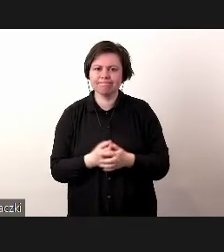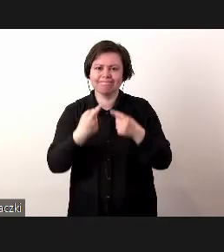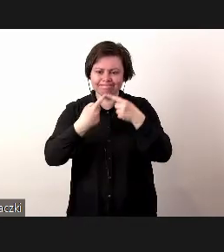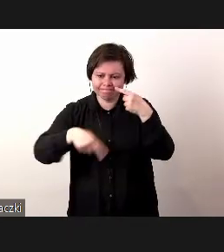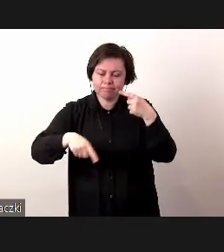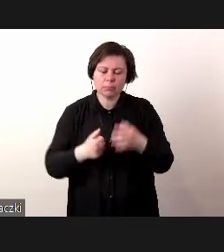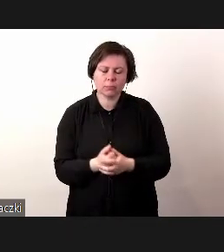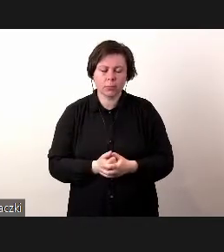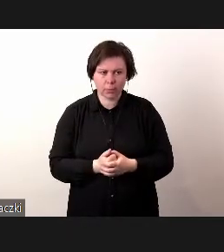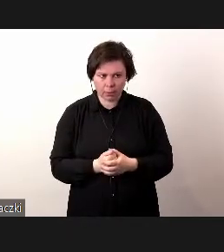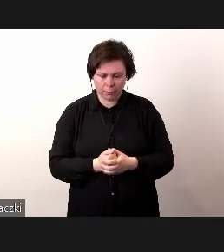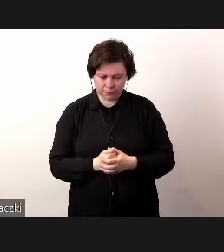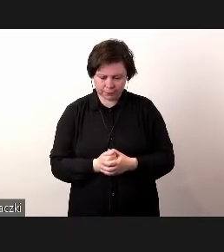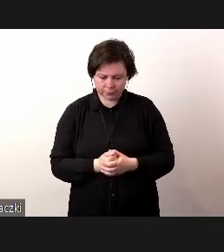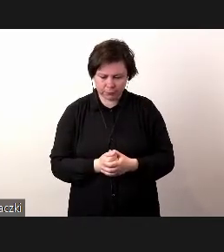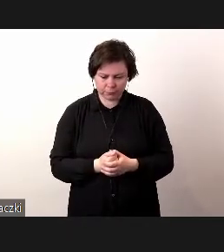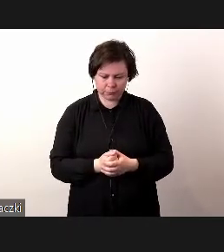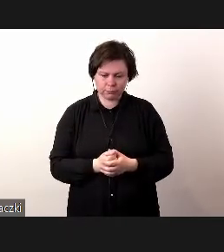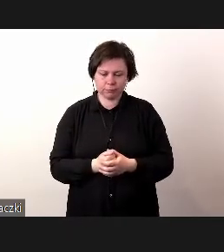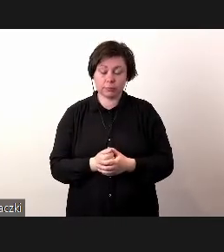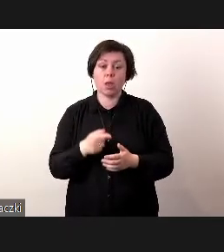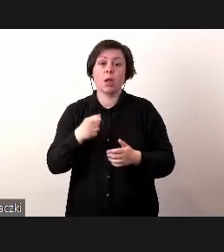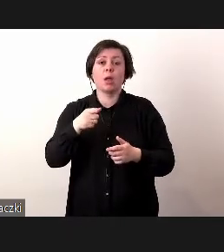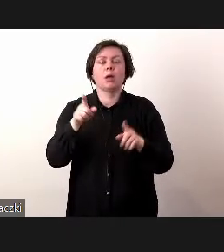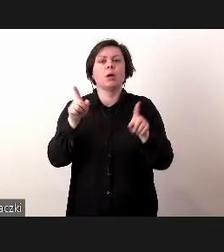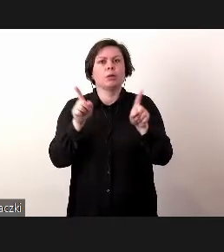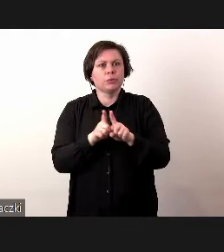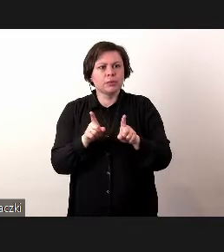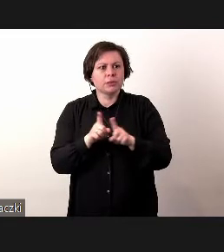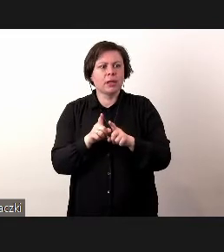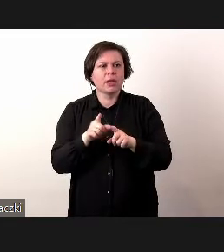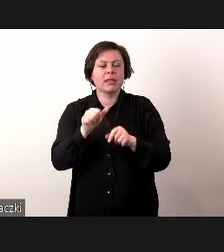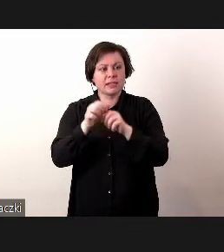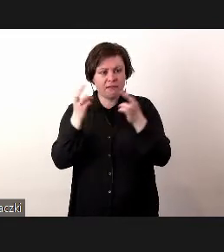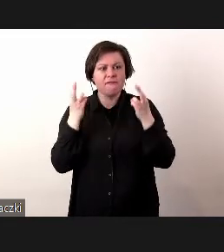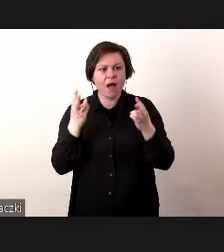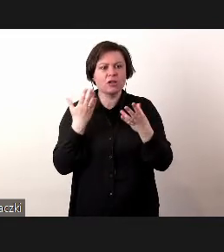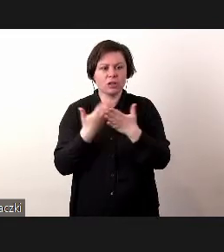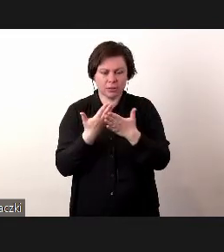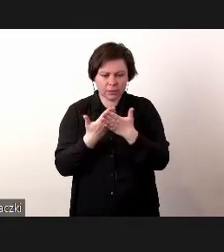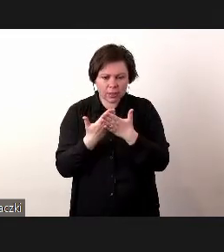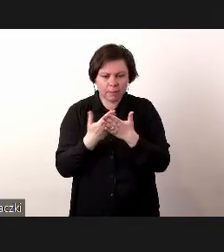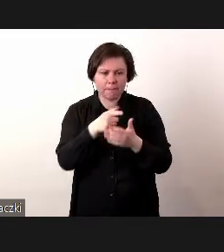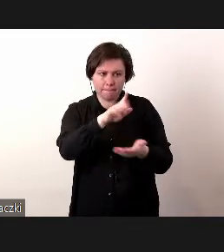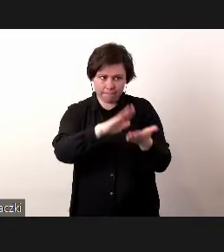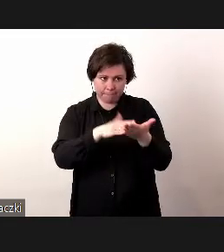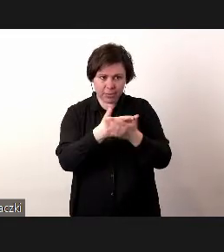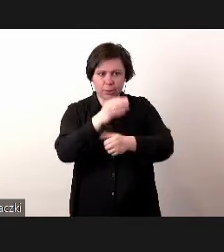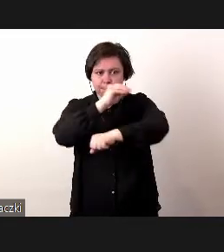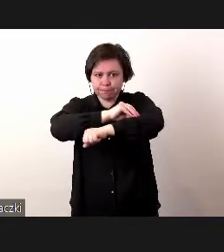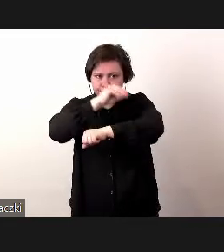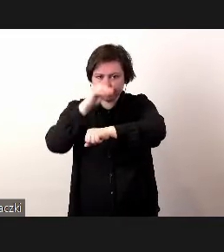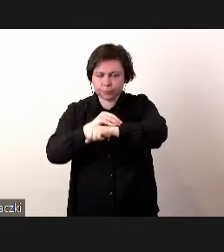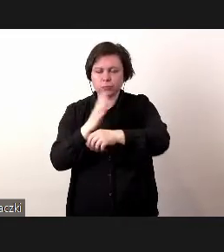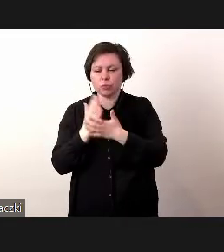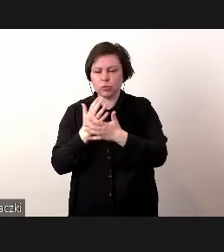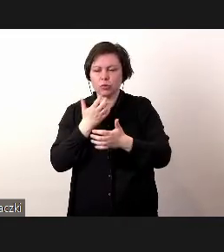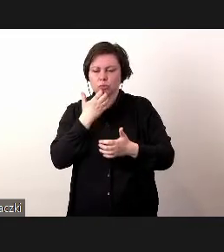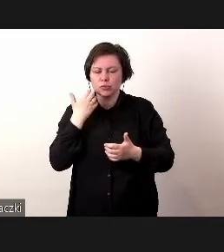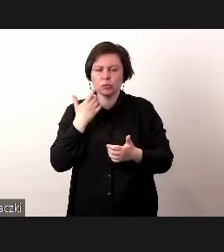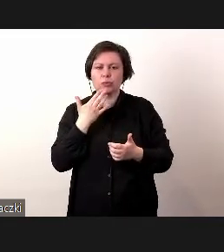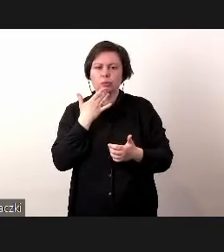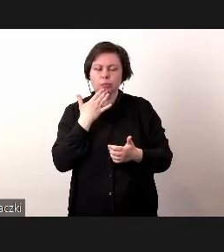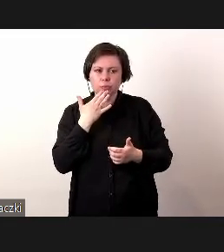kuleje. Staje się to też szczególnie ważne, że tutaj właśnie mamy przykład takiej metodyki, o której ja wspomniałem,